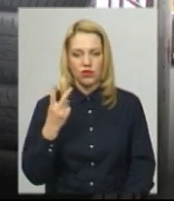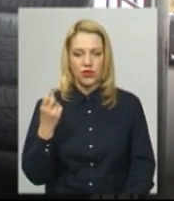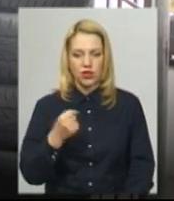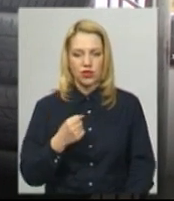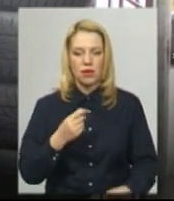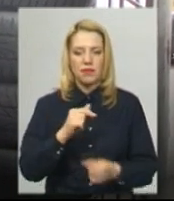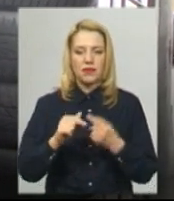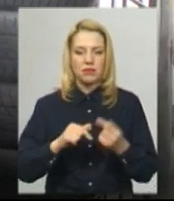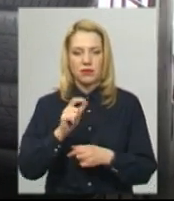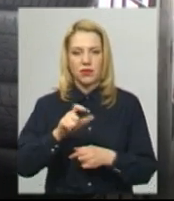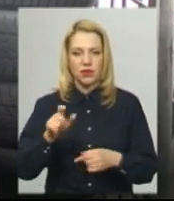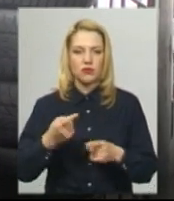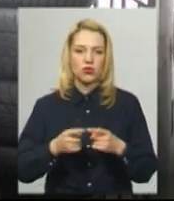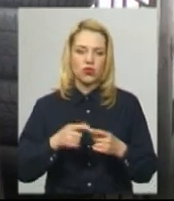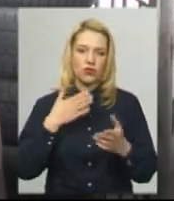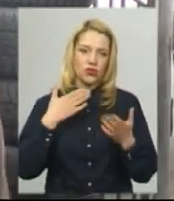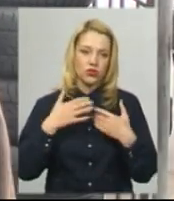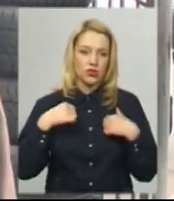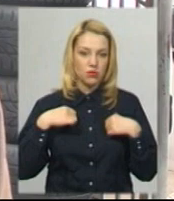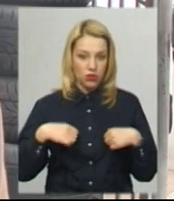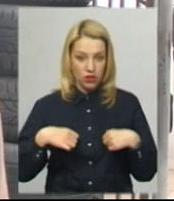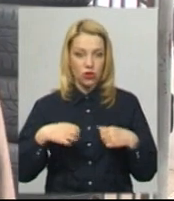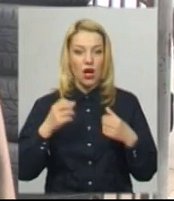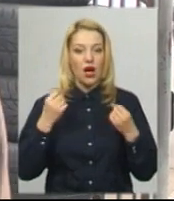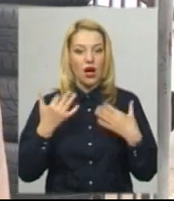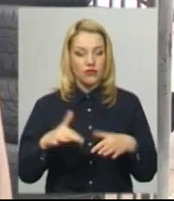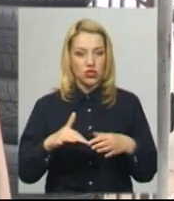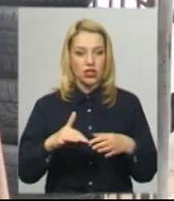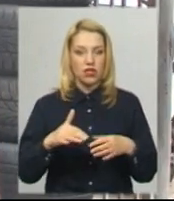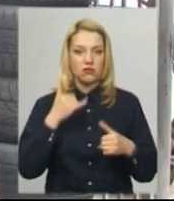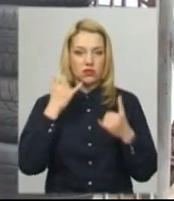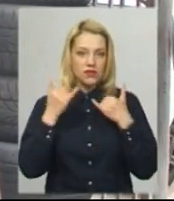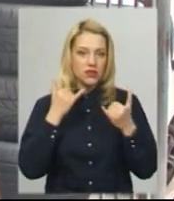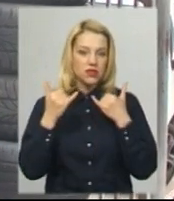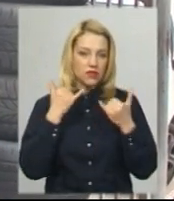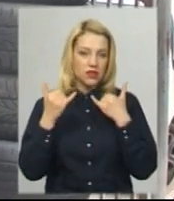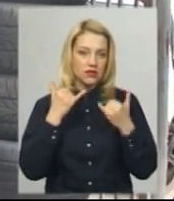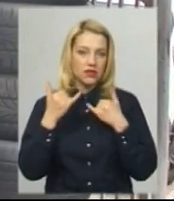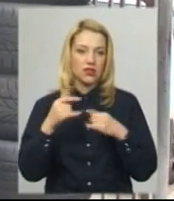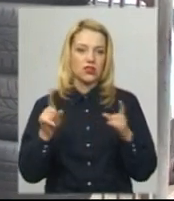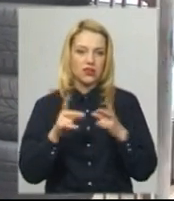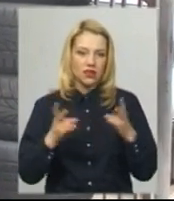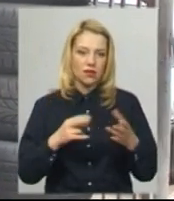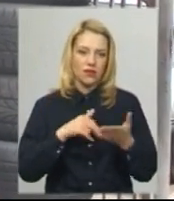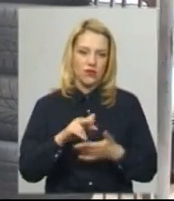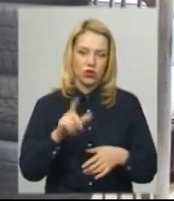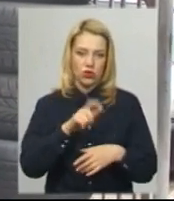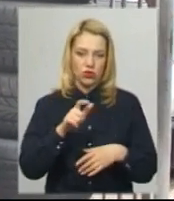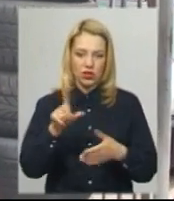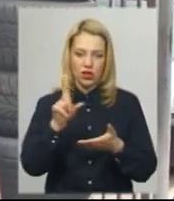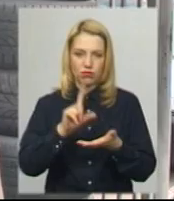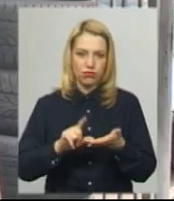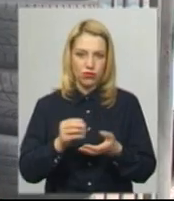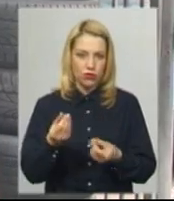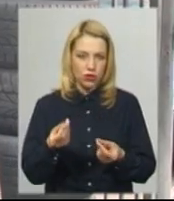відносилися до цього спокійно, потім вже дзвінки нам, що потрібно виходити, в людей закінчуються